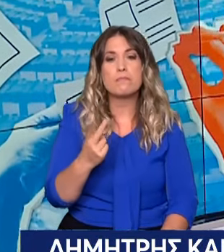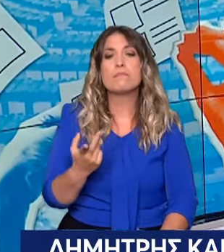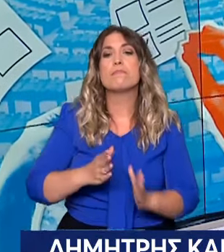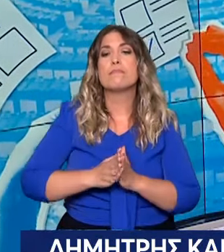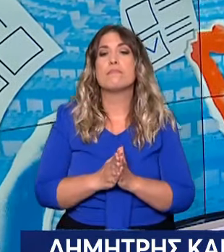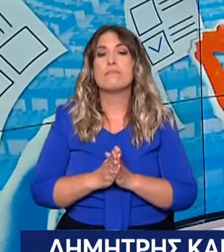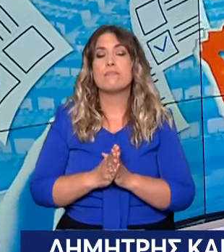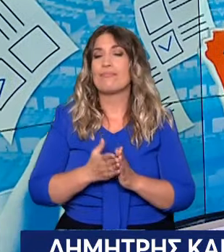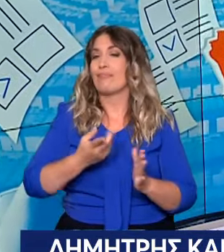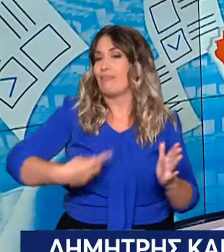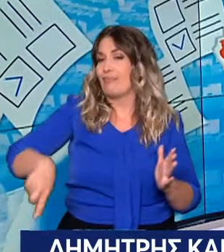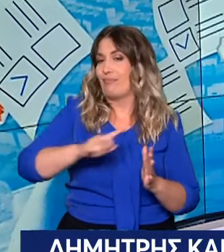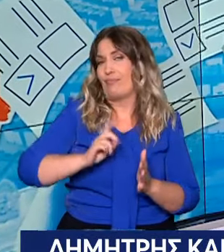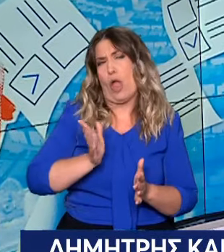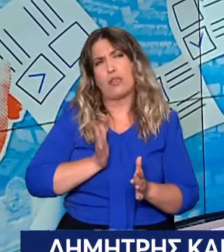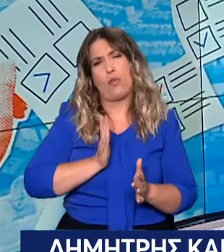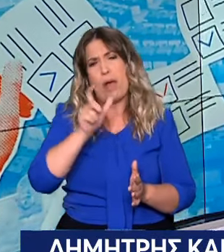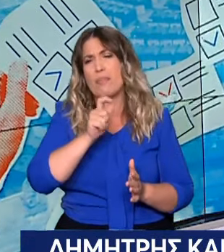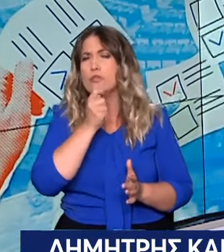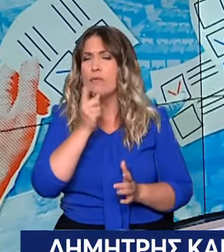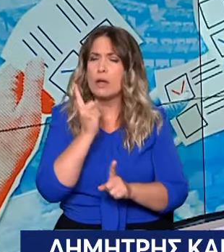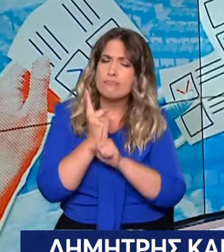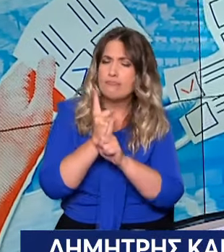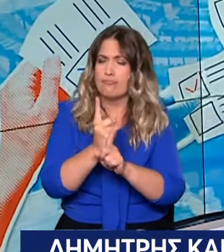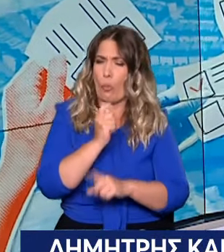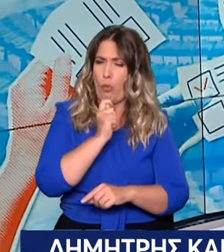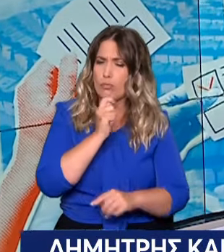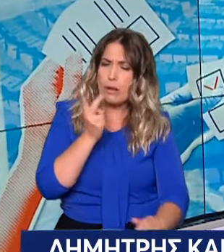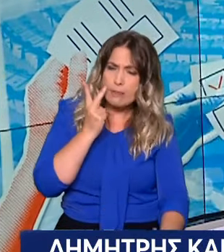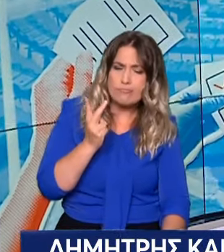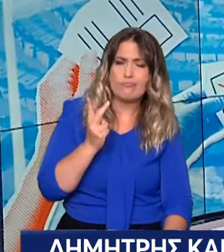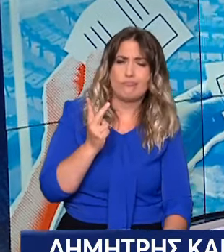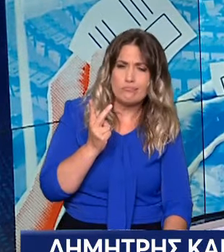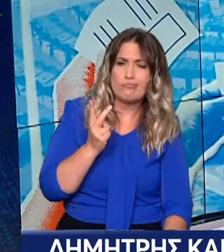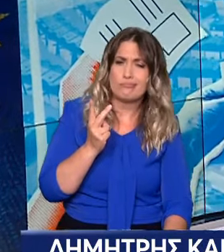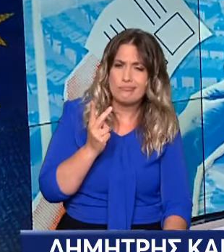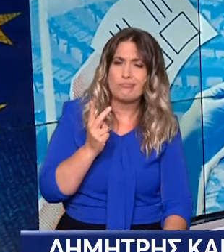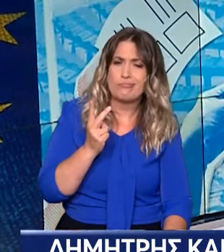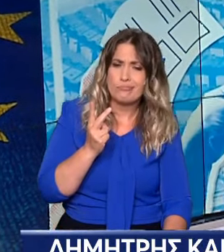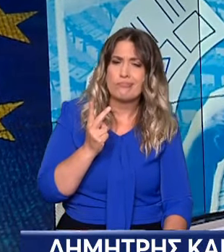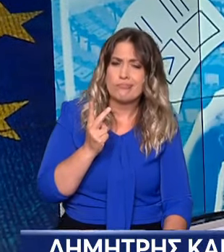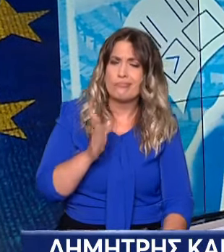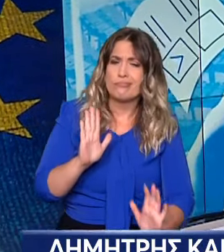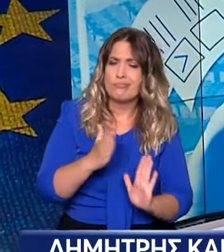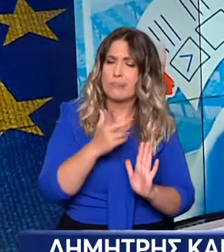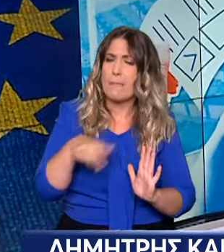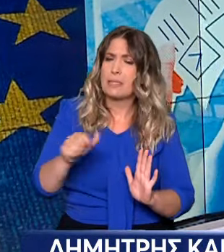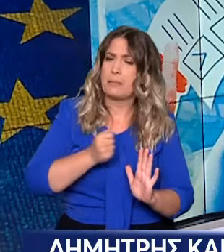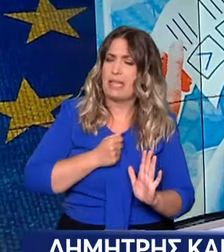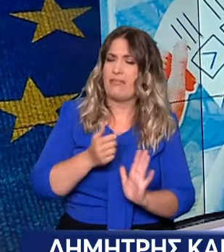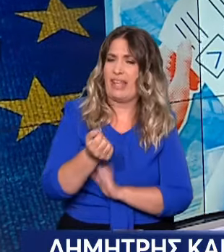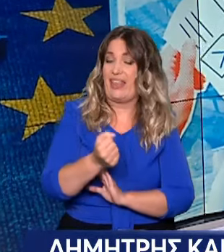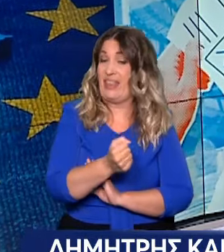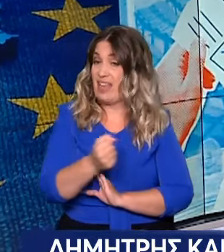ανηλητές να μιλούν για τη φώνα όμως και πράγματι να υπάρχει μια μετατόπιση προς την άκρα δεξιά. Όμως, η πραγματικότητα